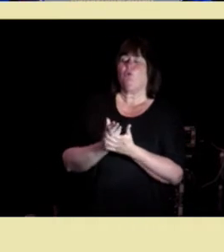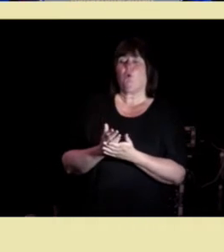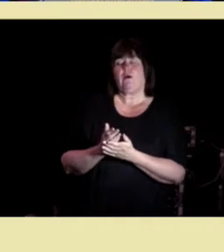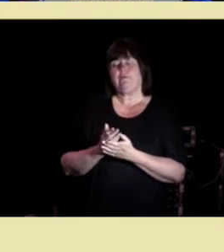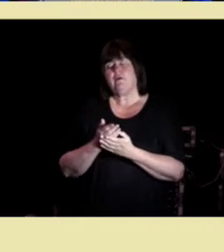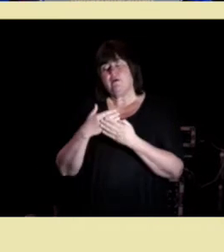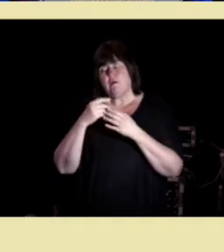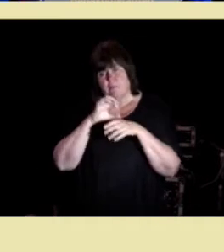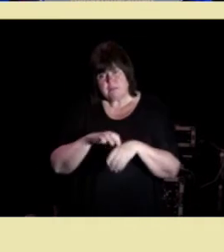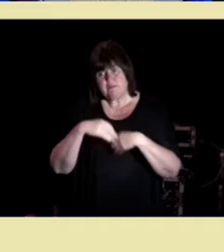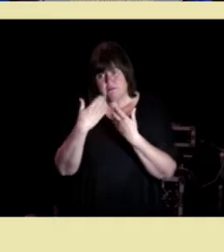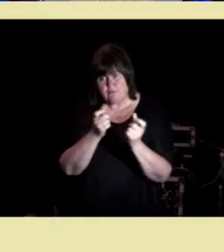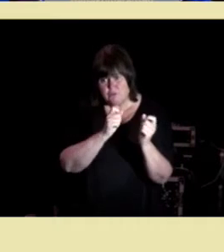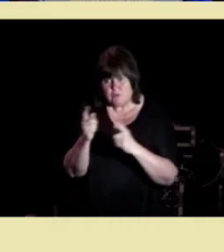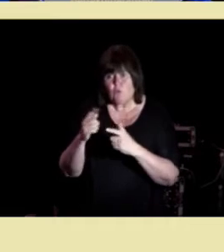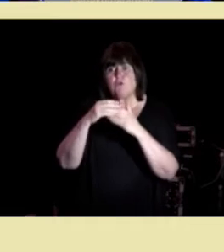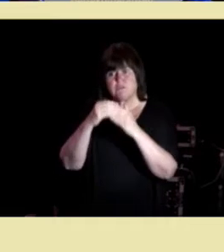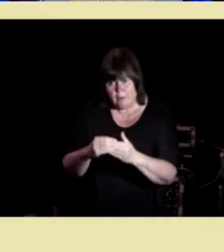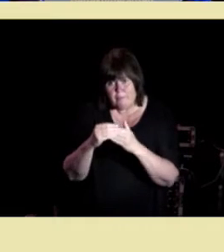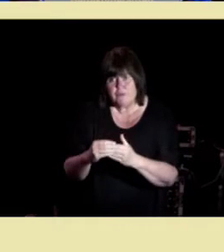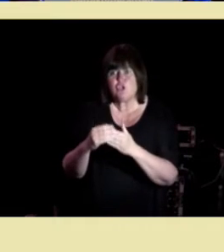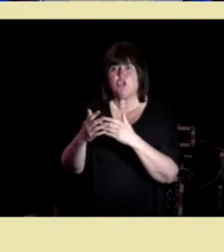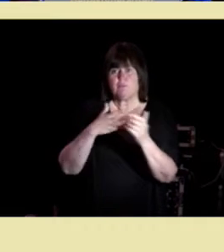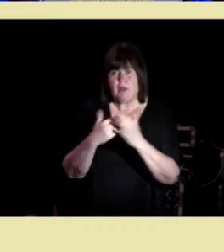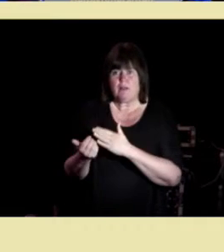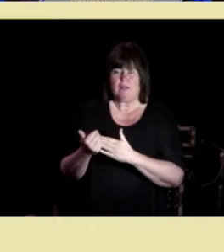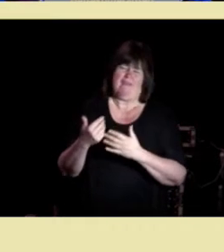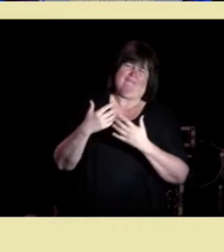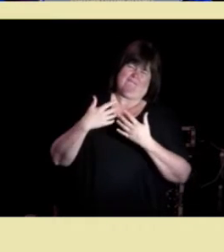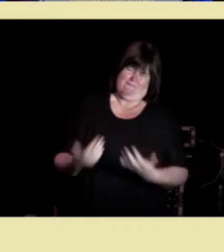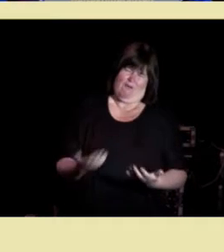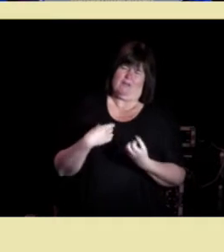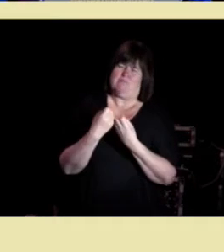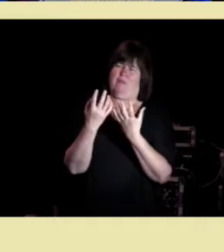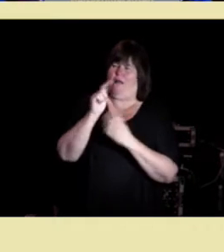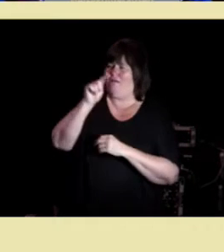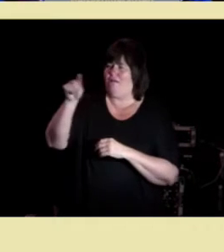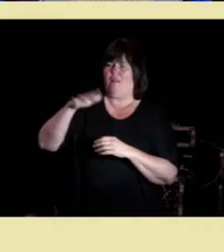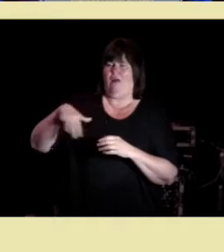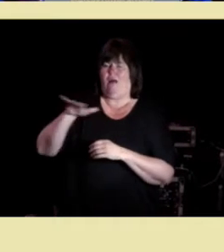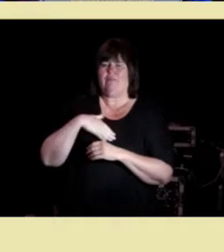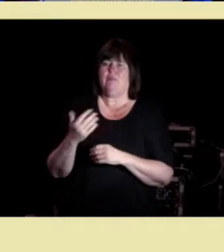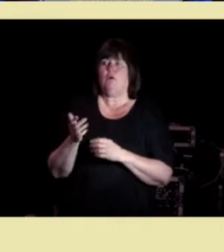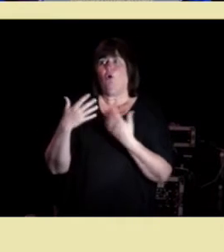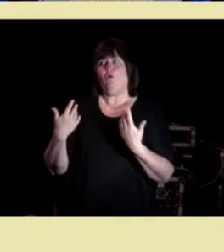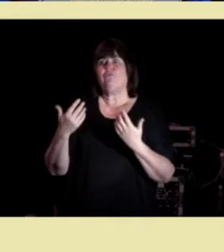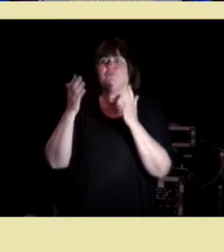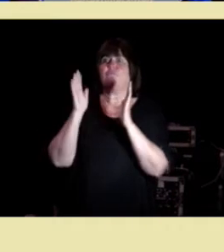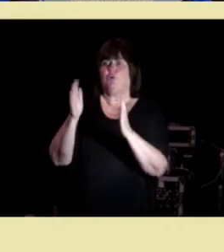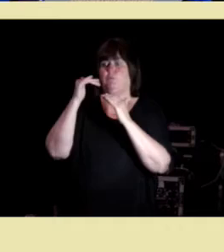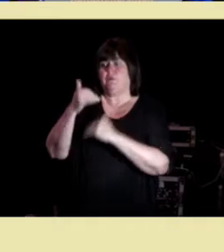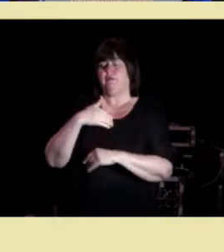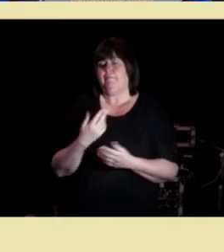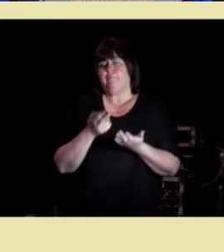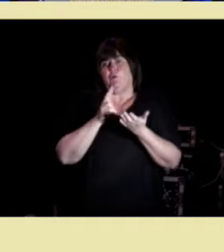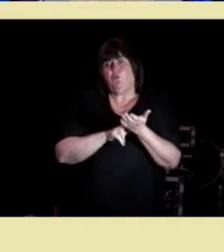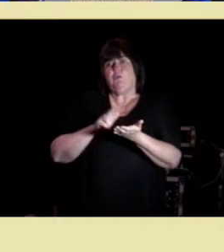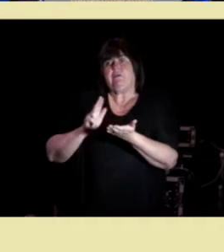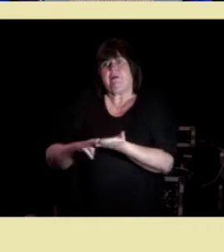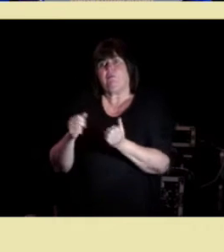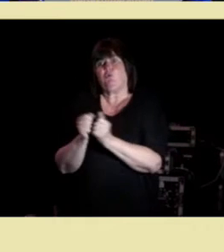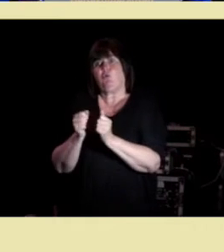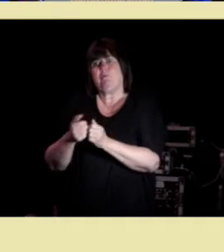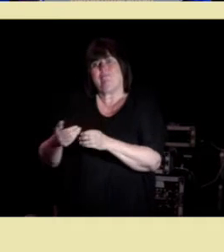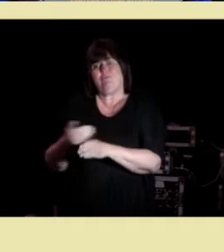informert og samtykker i behandlingen, veldig vanlig i mange land, formalisert ofte med at man undertegner et dokument før en